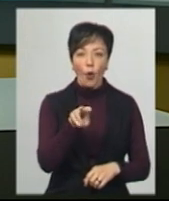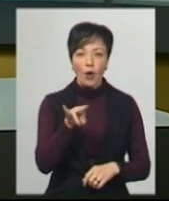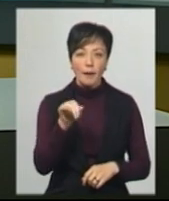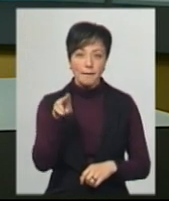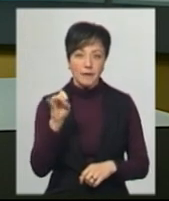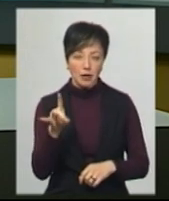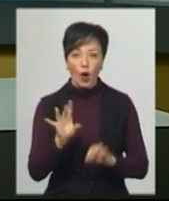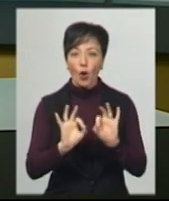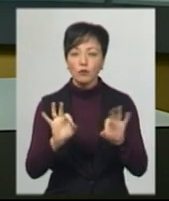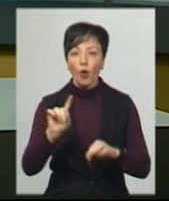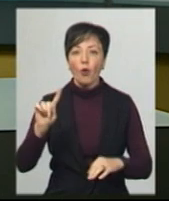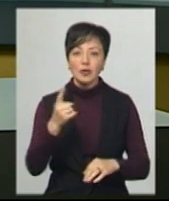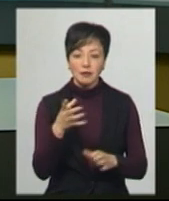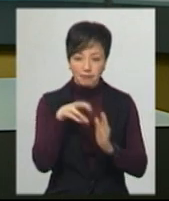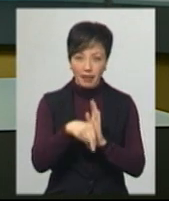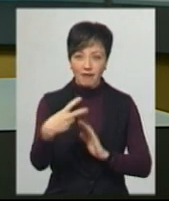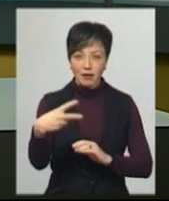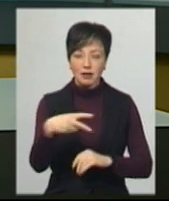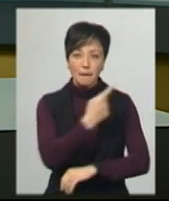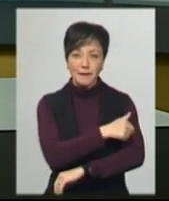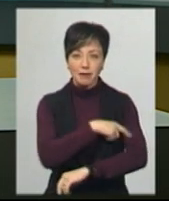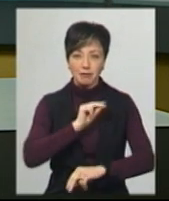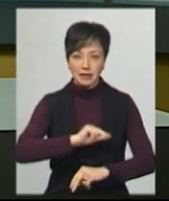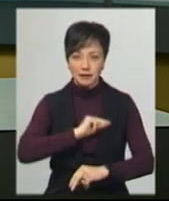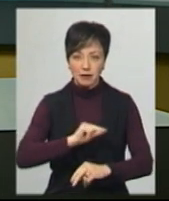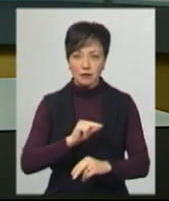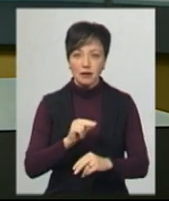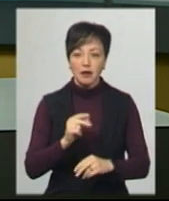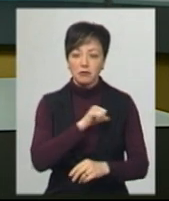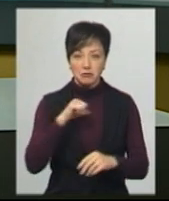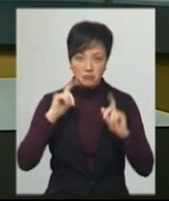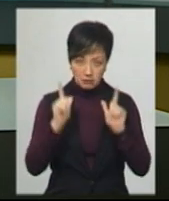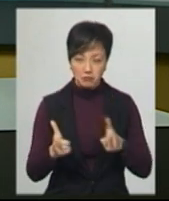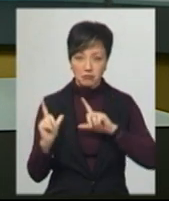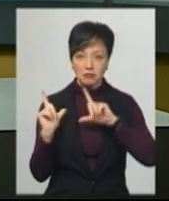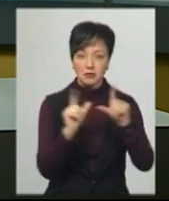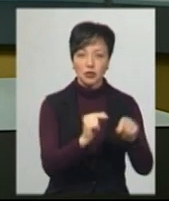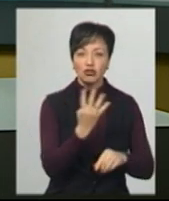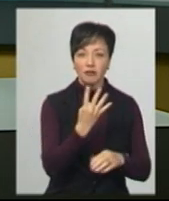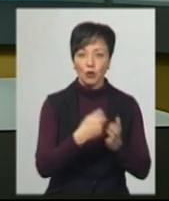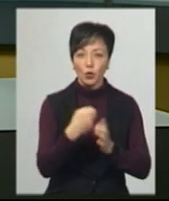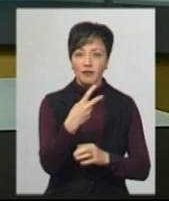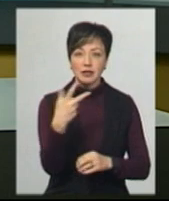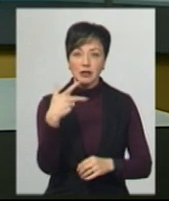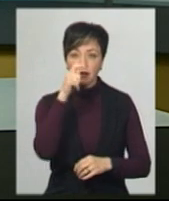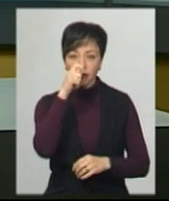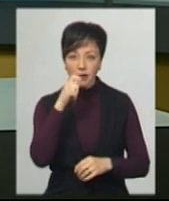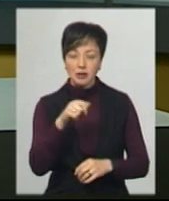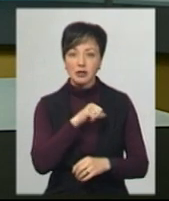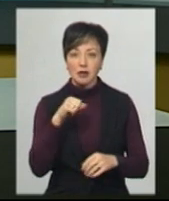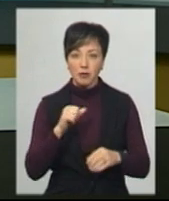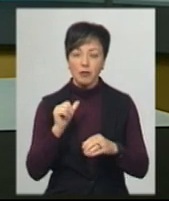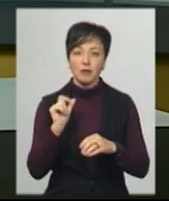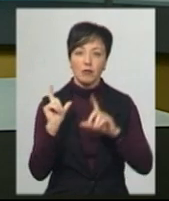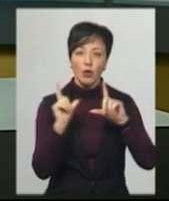розповідає, був одним із 20 українських медичних працівників-добровольців, котрі з 4 по 23 квітня добровільно